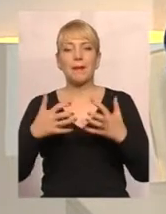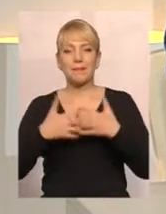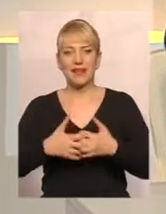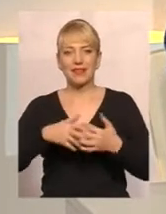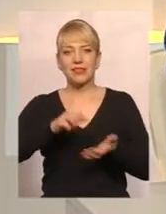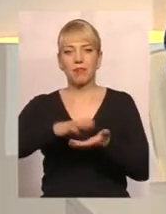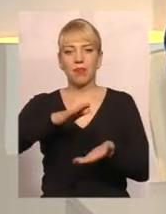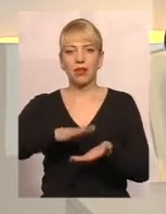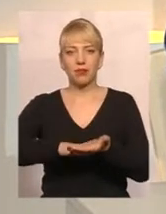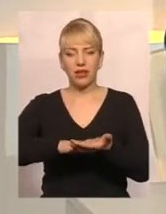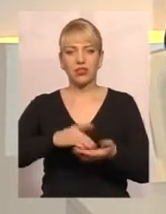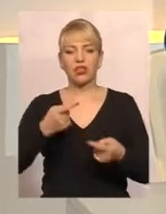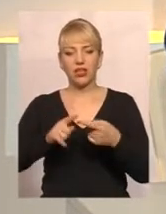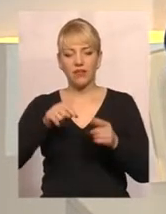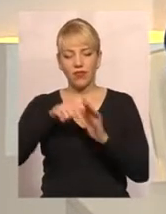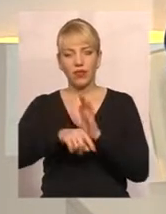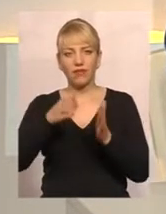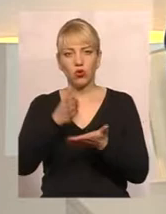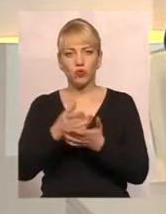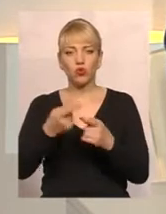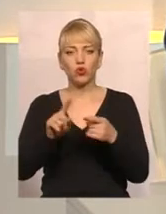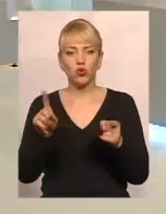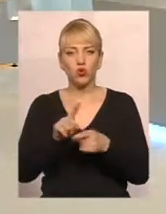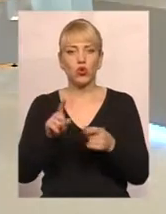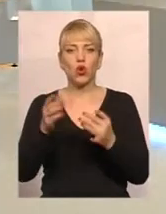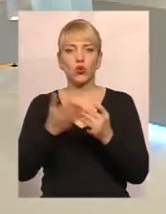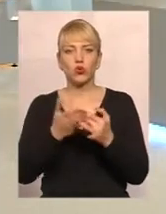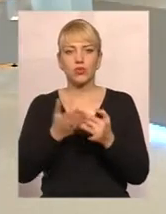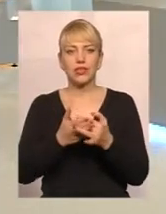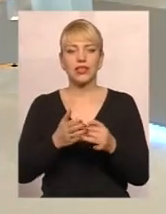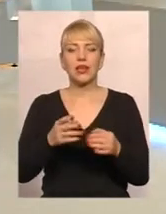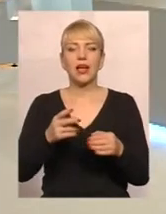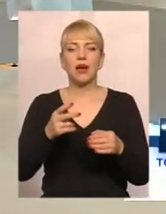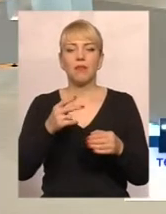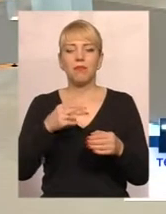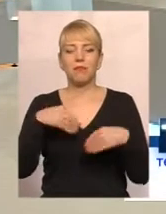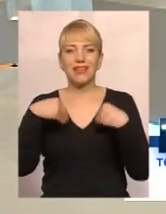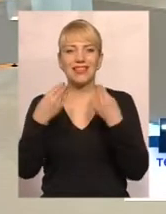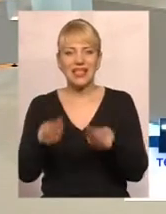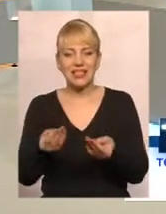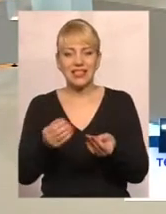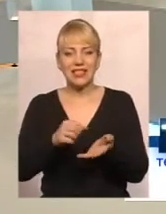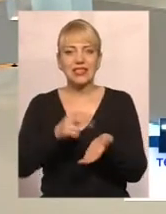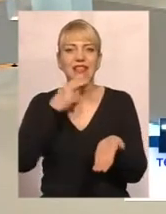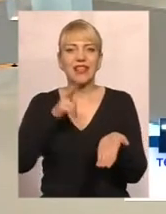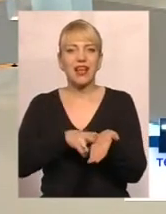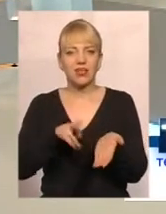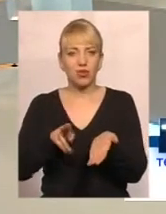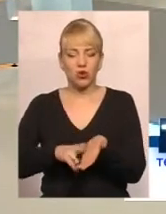передбачений і полягає в тому, що субсидії призначаються зареєстрованим на житловій площі громадянам.